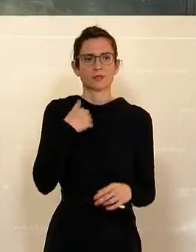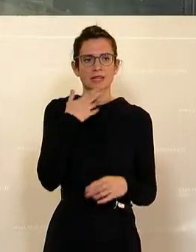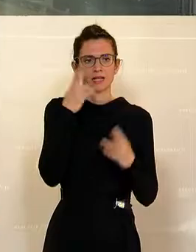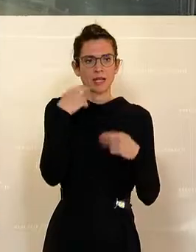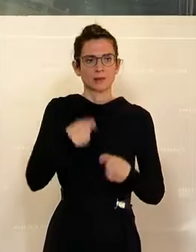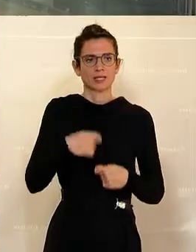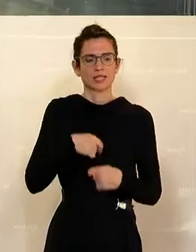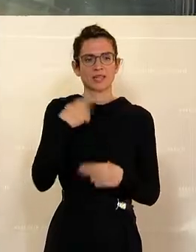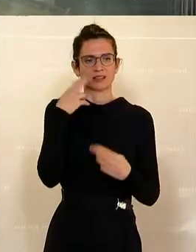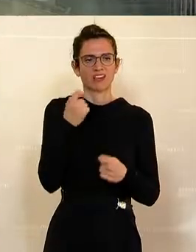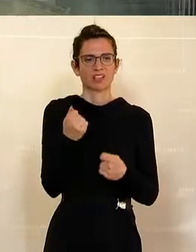braucht eine Verlagerung des Verkehrs. Dank.